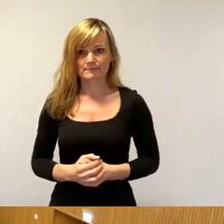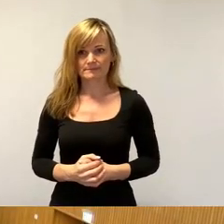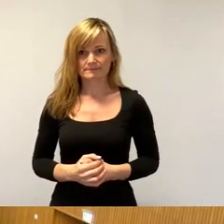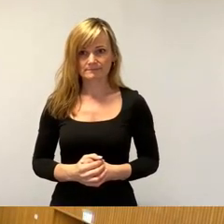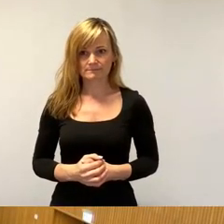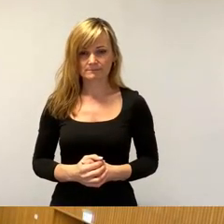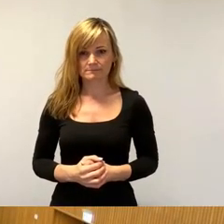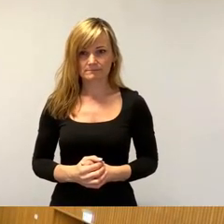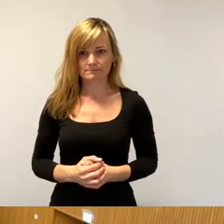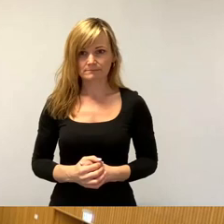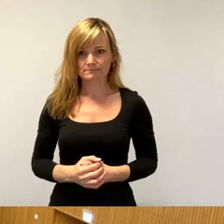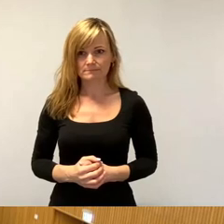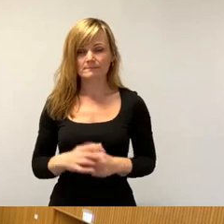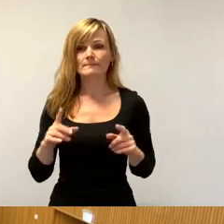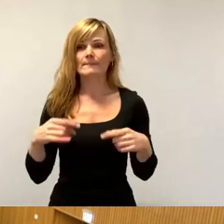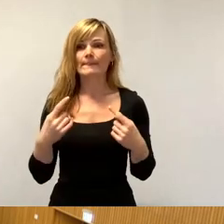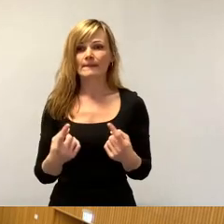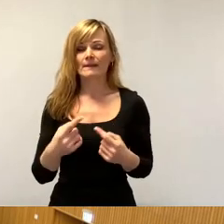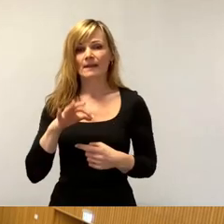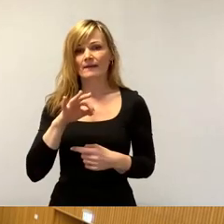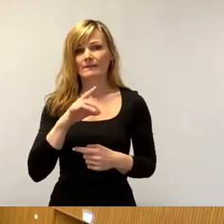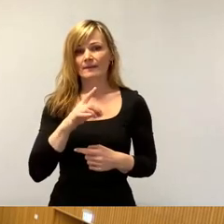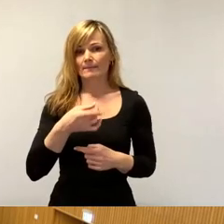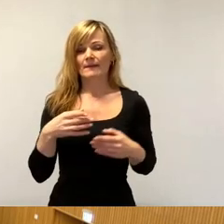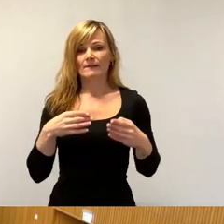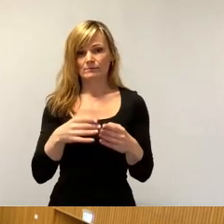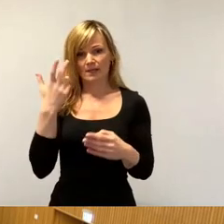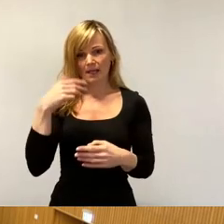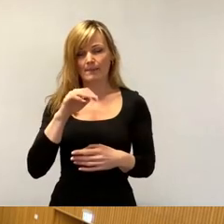Als nächstes die FDP-Fraktion, Herr Maloney.